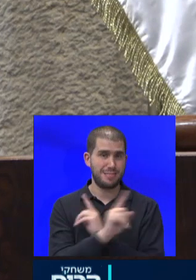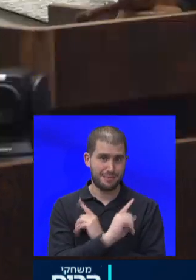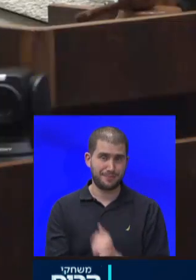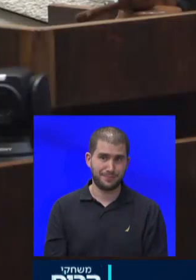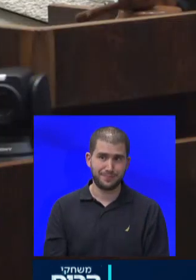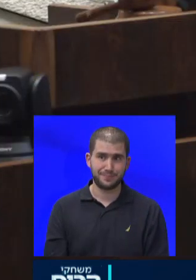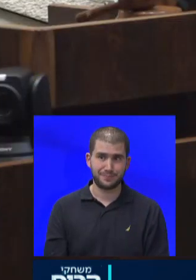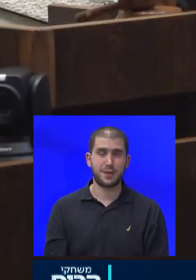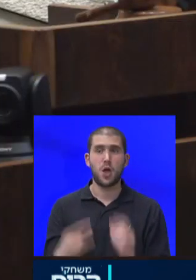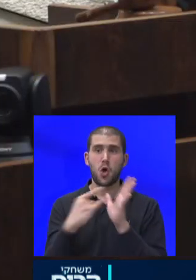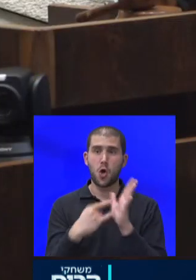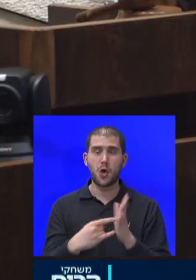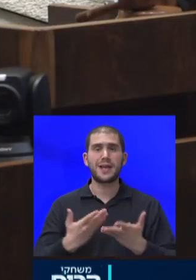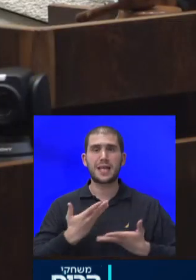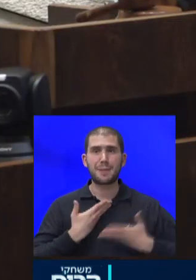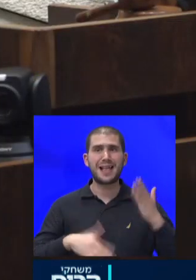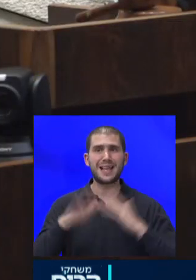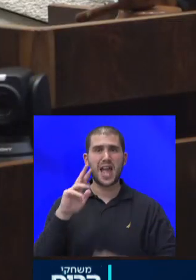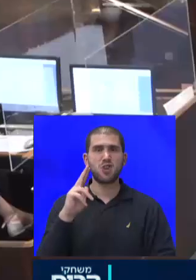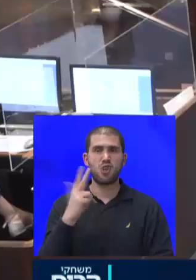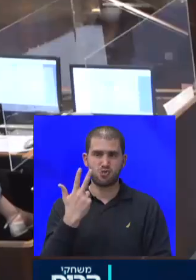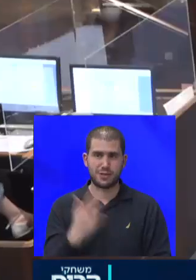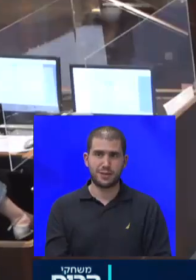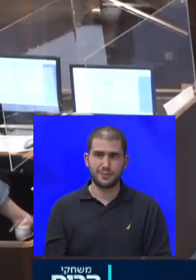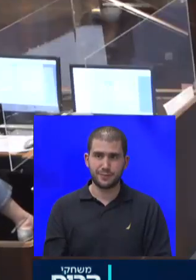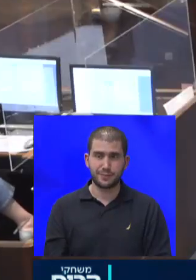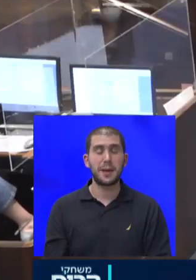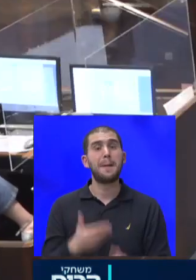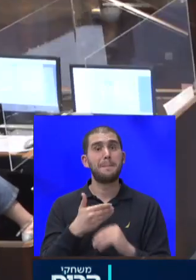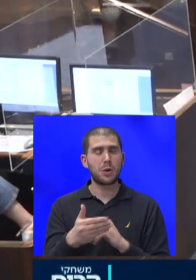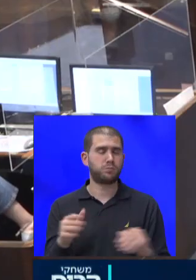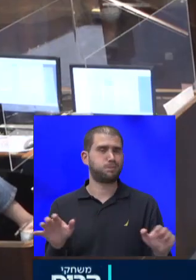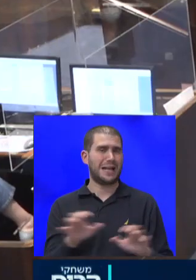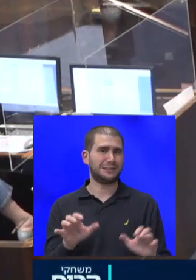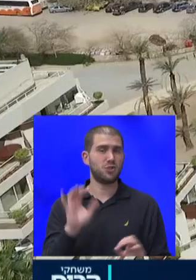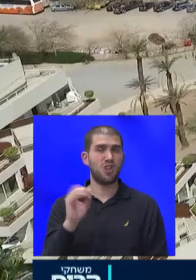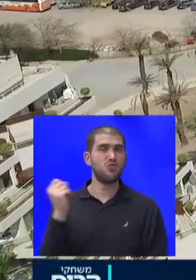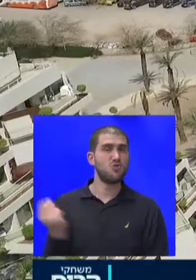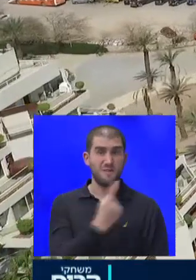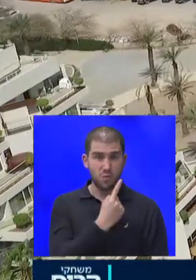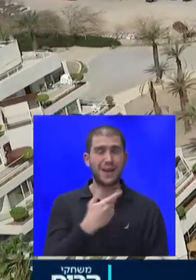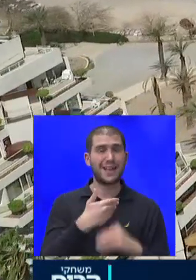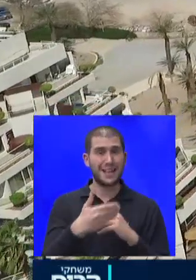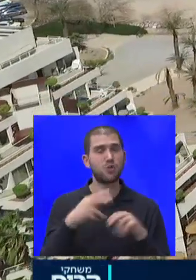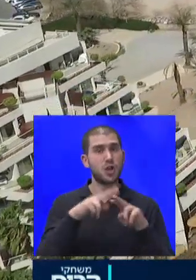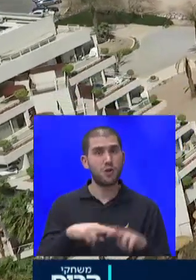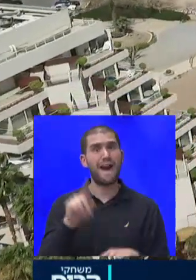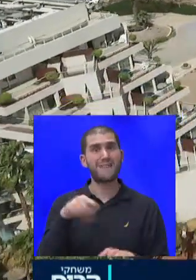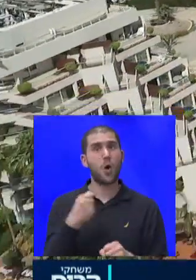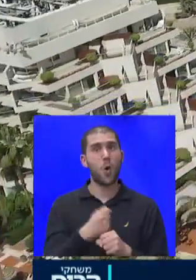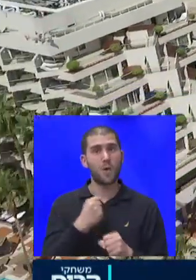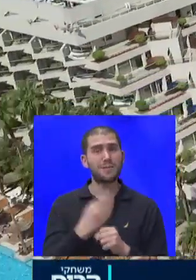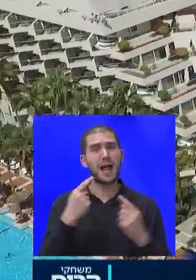יתקבל בקריאה שלישית. בייחום מורת הצבים של שבוע, איחור שהשאיר אלפי עובדים עוד כמה ימים בחלט,